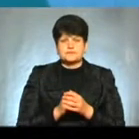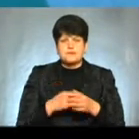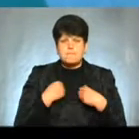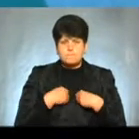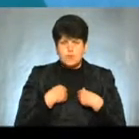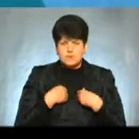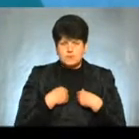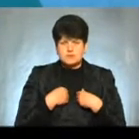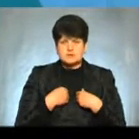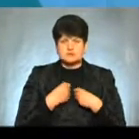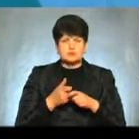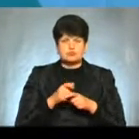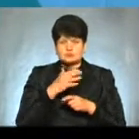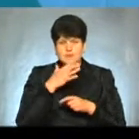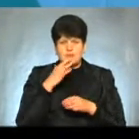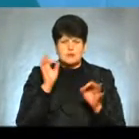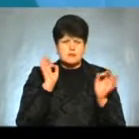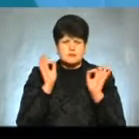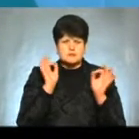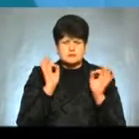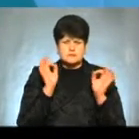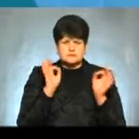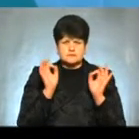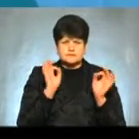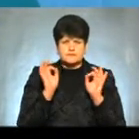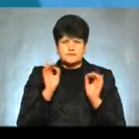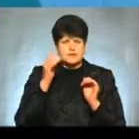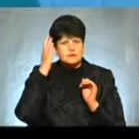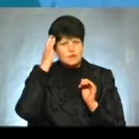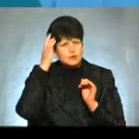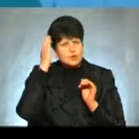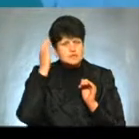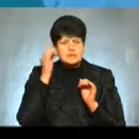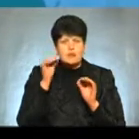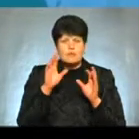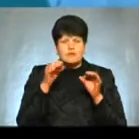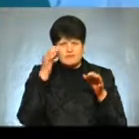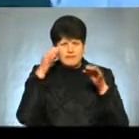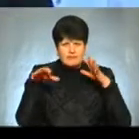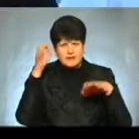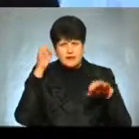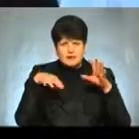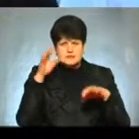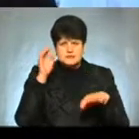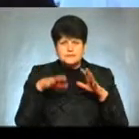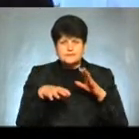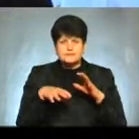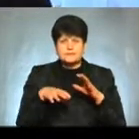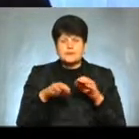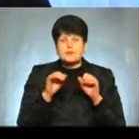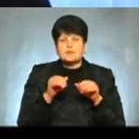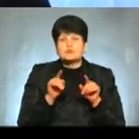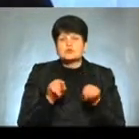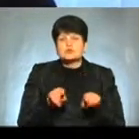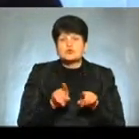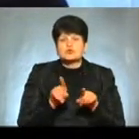Помилися, дуже багато дзвоніло Особливо в волоссях, дуже сильно волос потім вилазив Може то, що